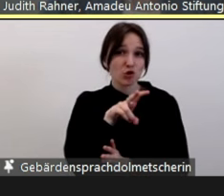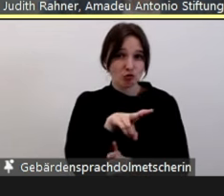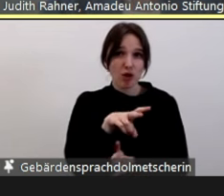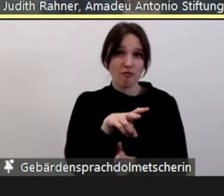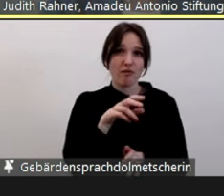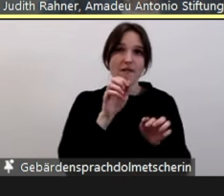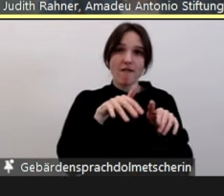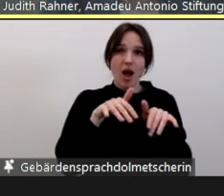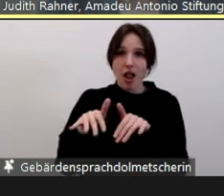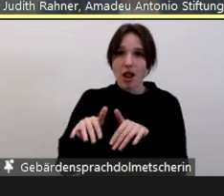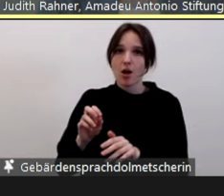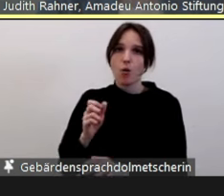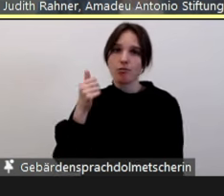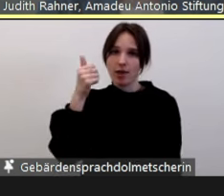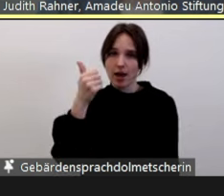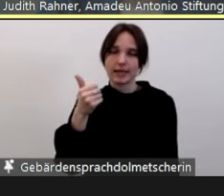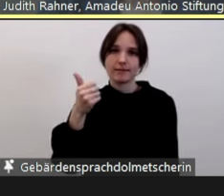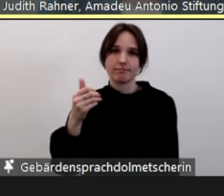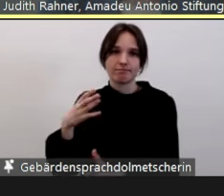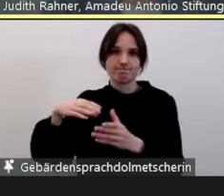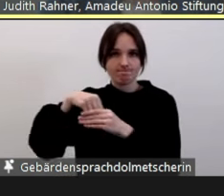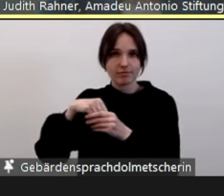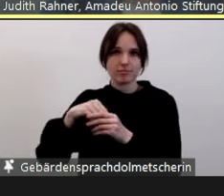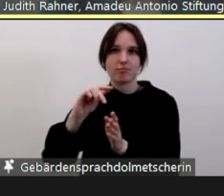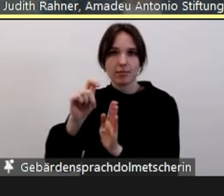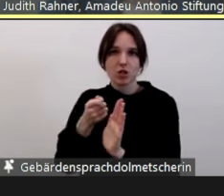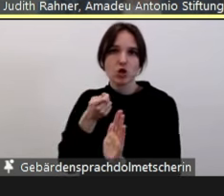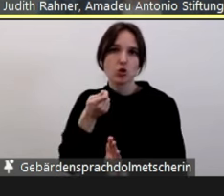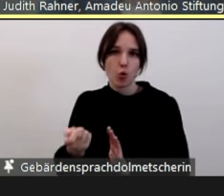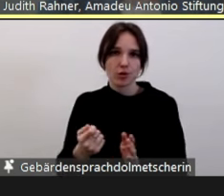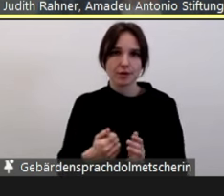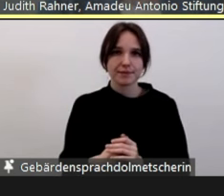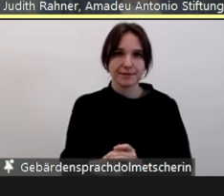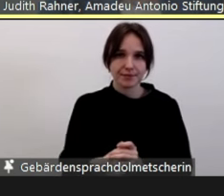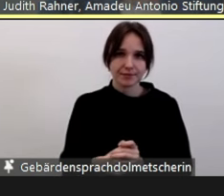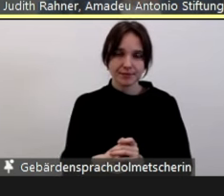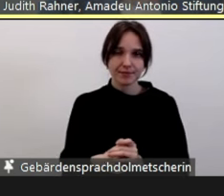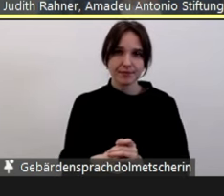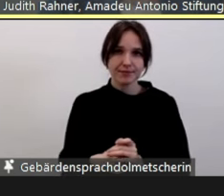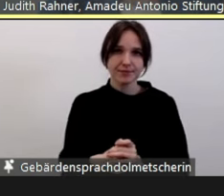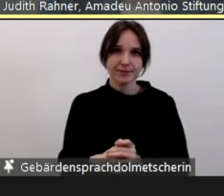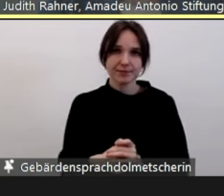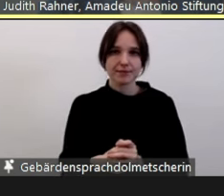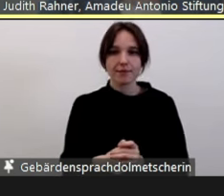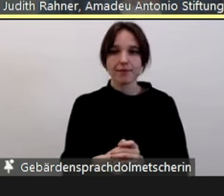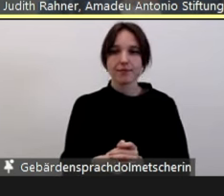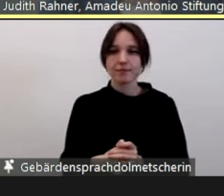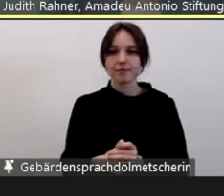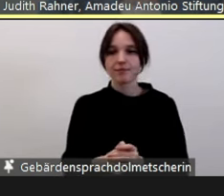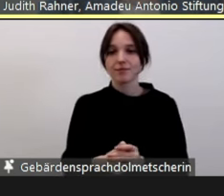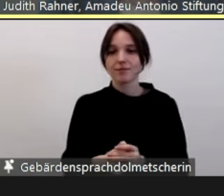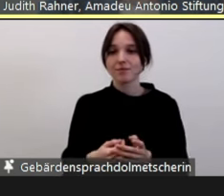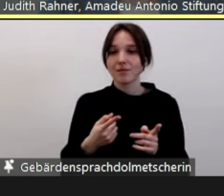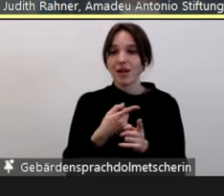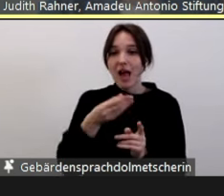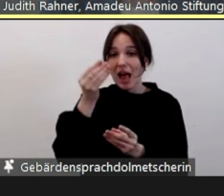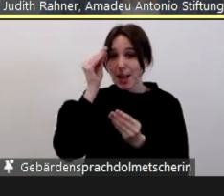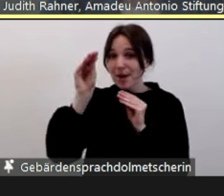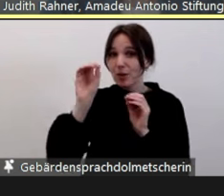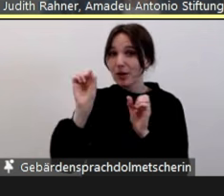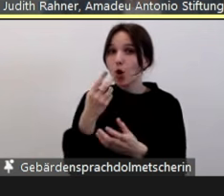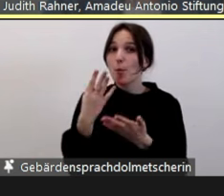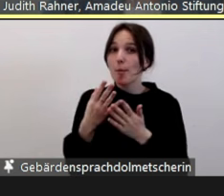gefasst haben, ein Tötungsdelikt. Vielleicht noch ein Hinweis, wir haben nicht über alle Meldungen, können wir nicht immer sagen, sind die auch